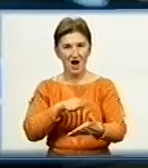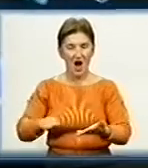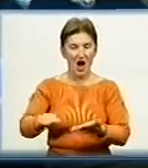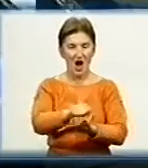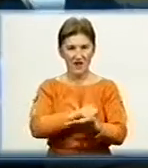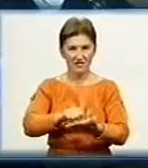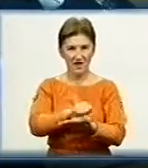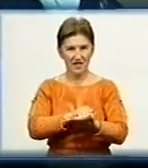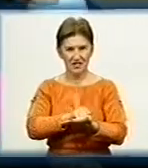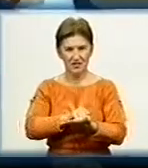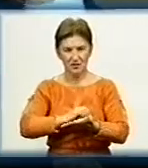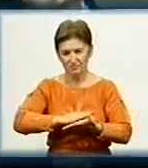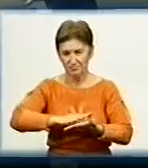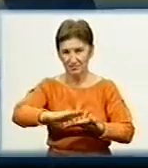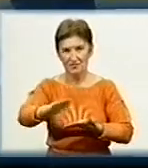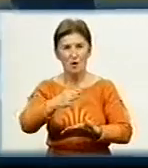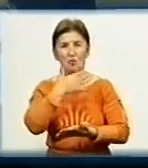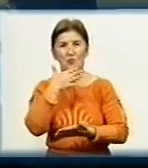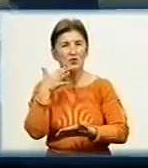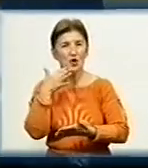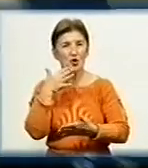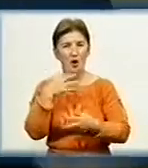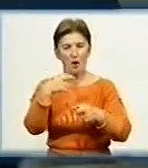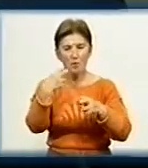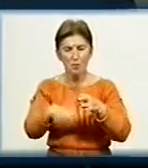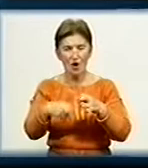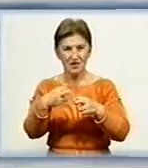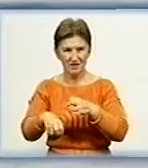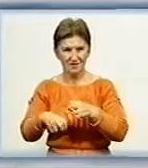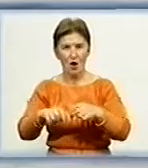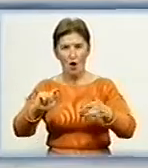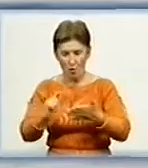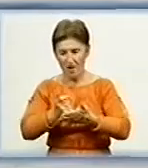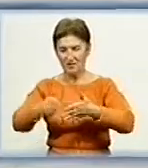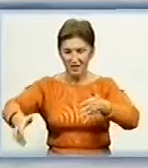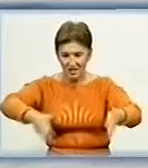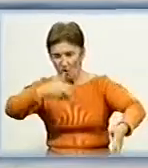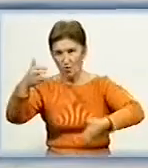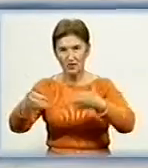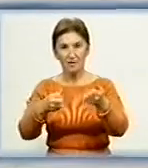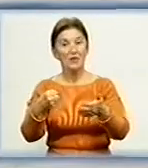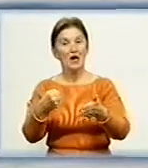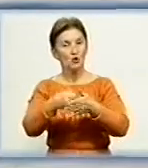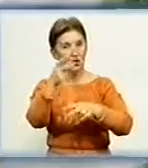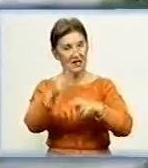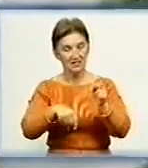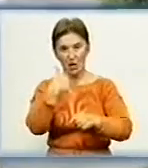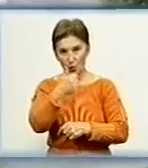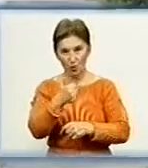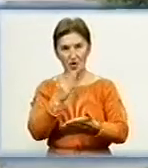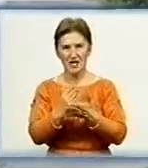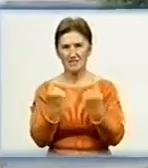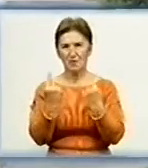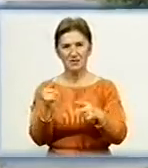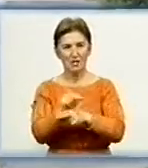-пітонного покриття. Ідуть пориви. Тому треба знову рити. До кінця року у чиновників є плани щодо капітального ремонту